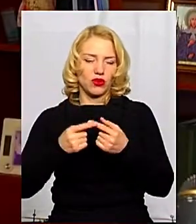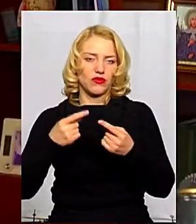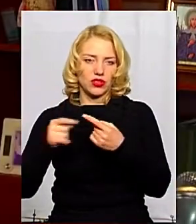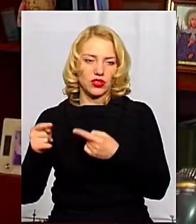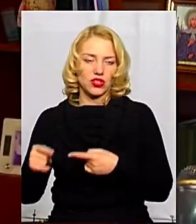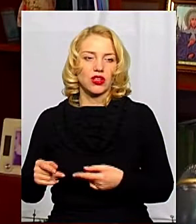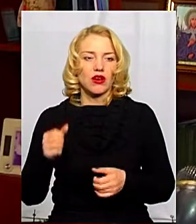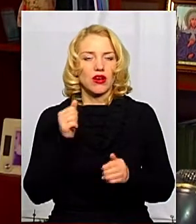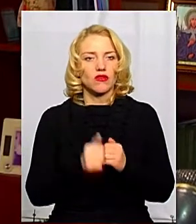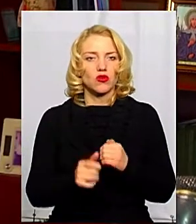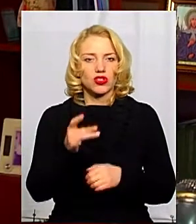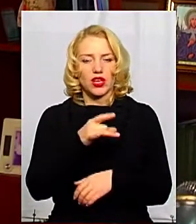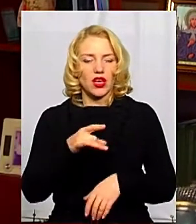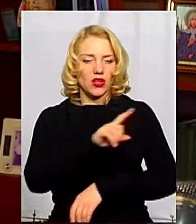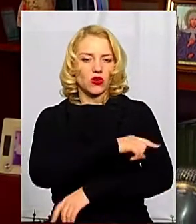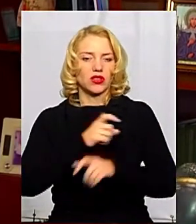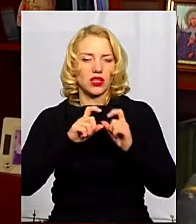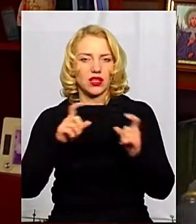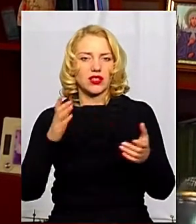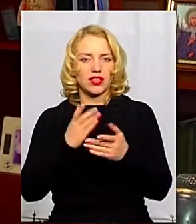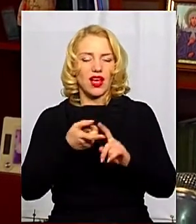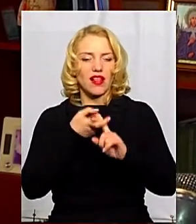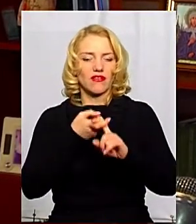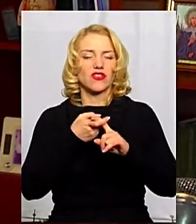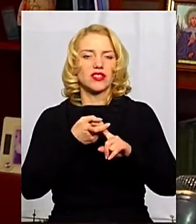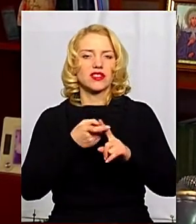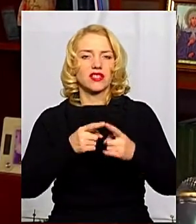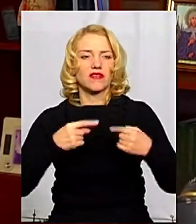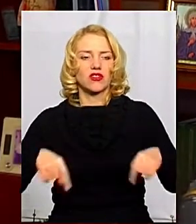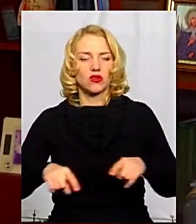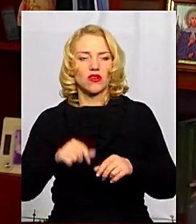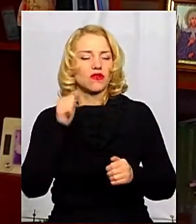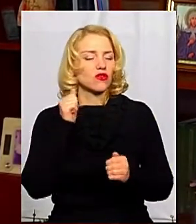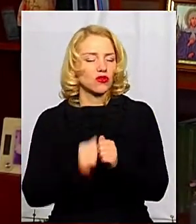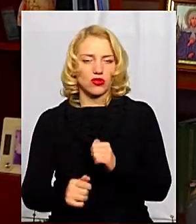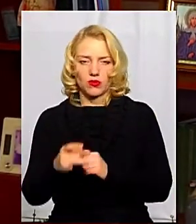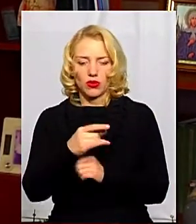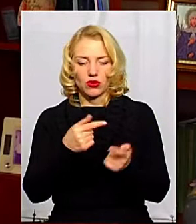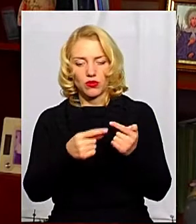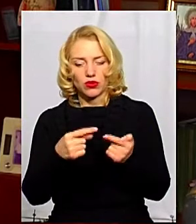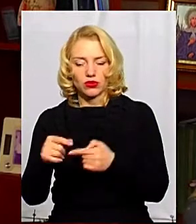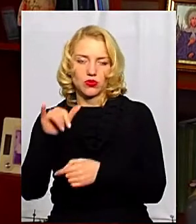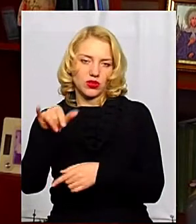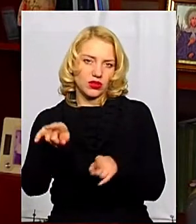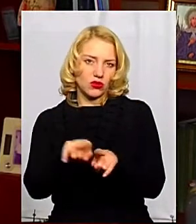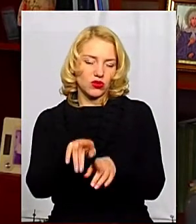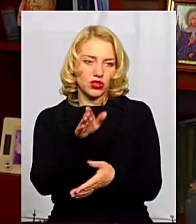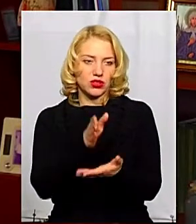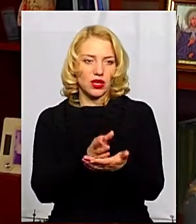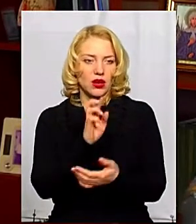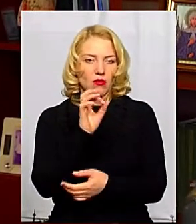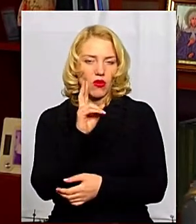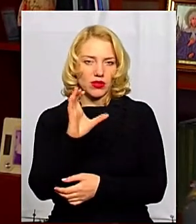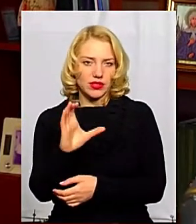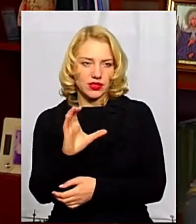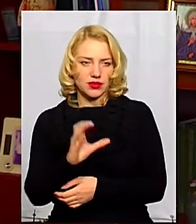кожній районній лікарні є інфекційне відділення, в кожному районі по-різному, в них також є бокси